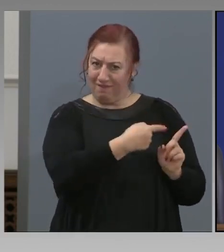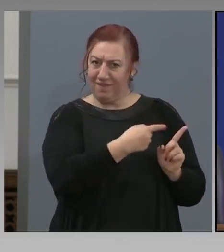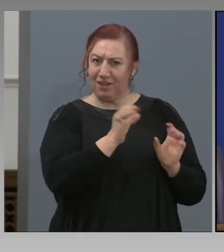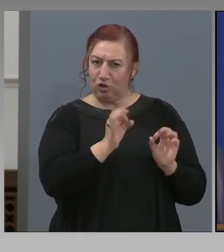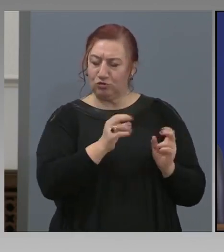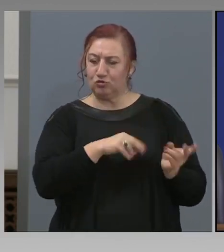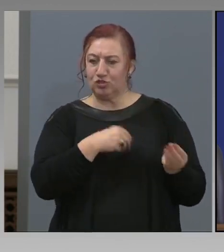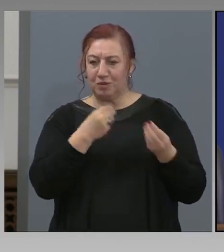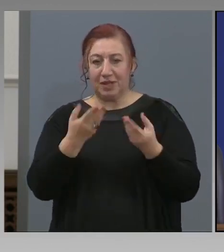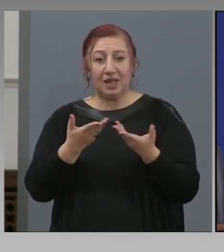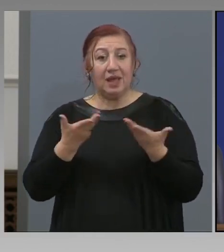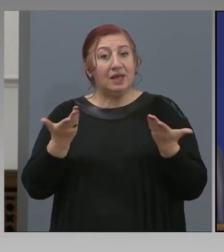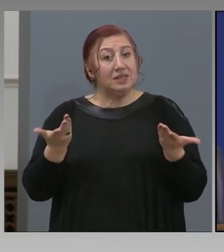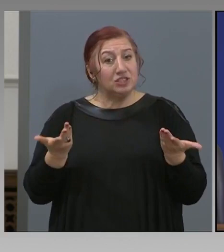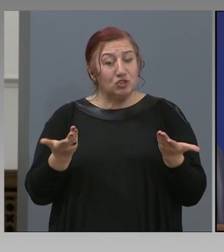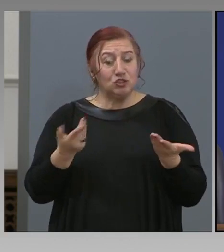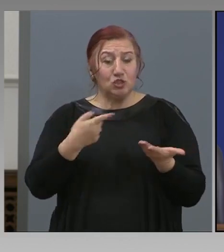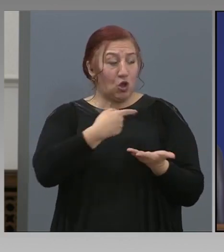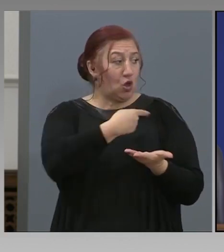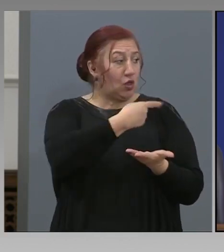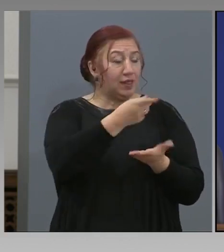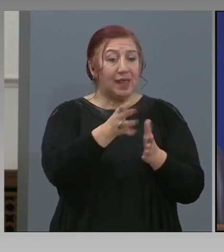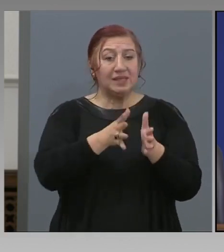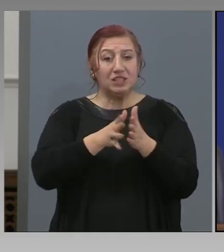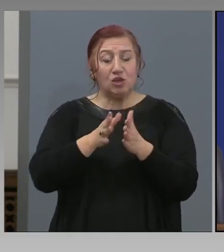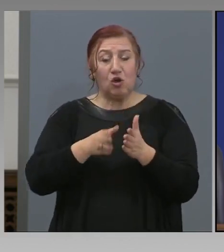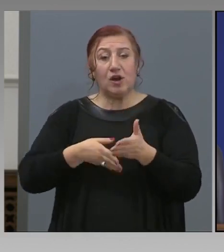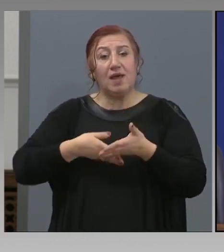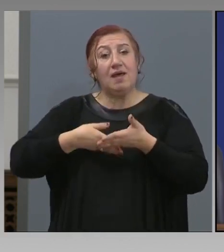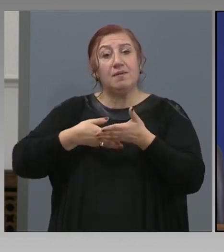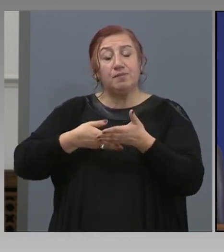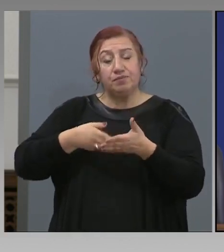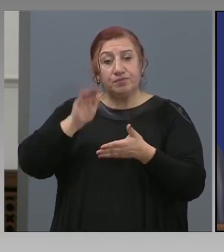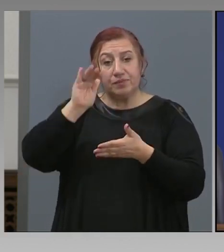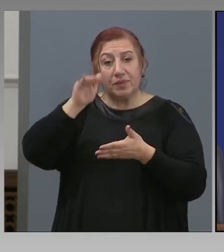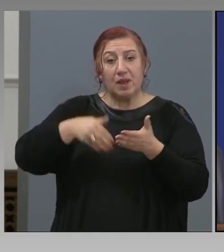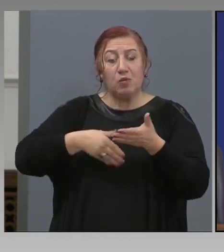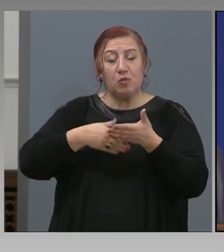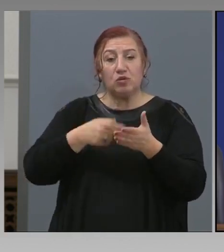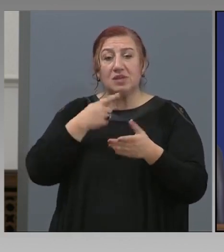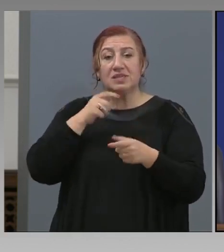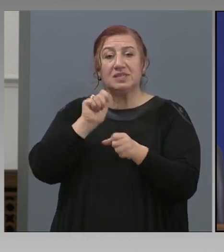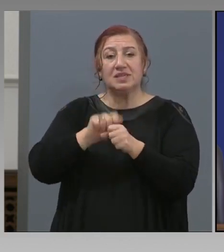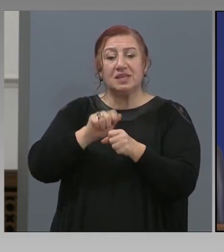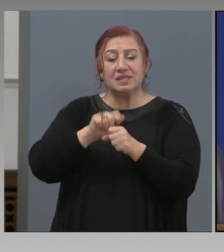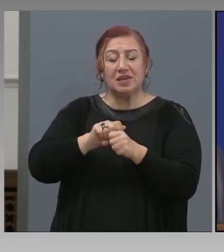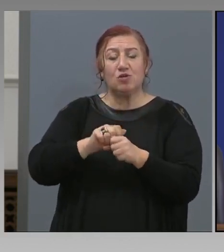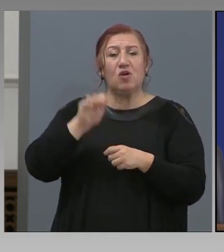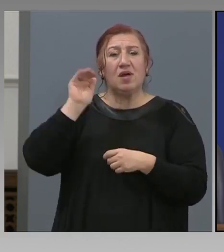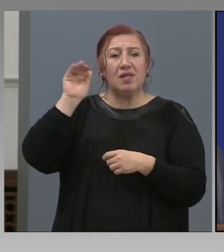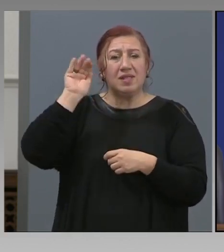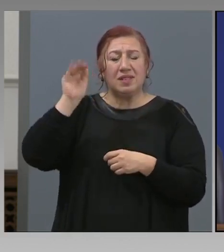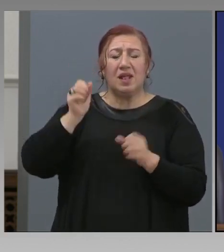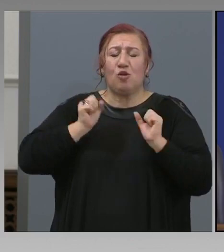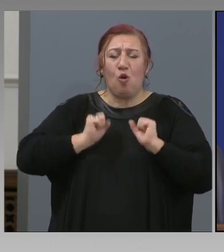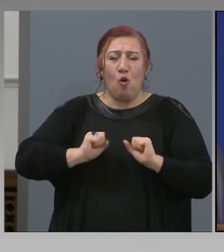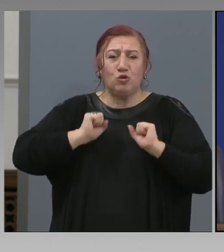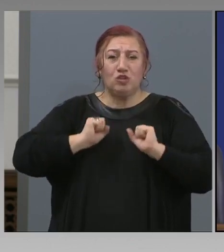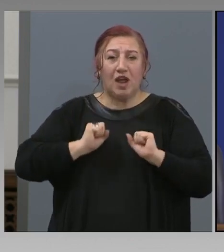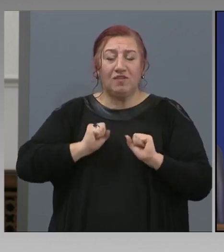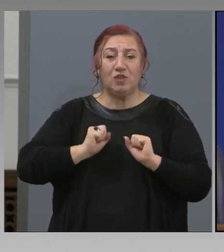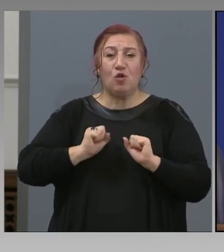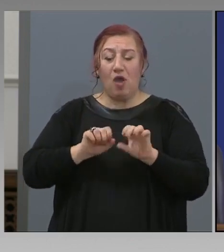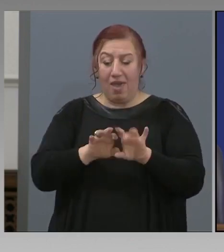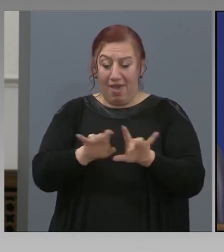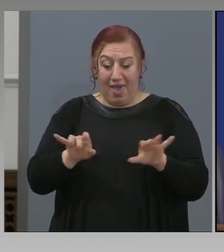защо тези хора не помогнат за създаването на дълго-лелеяното електронно правителство, което ще уреди много